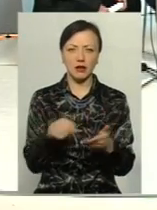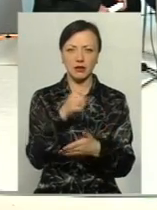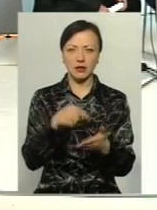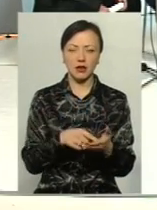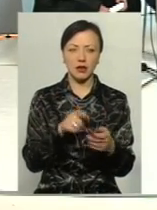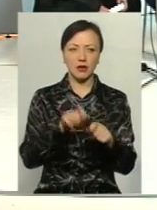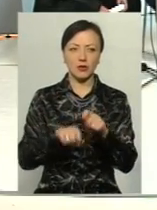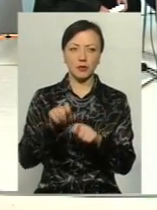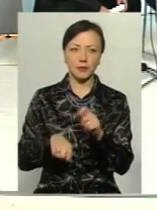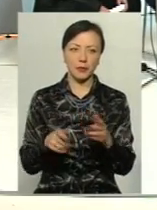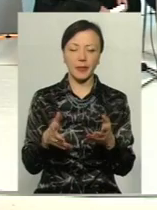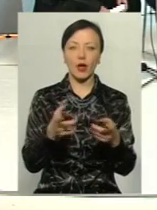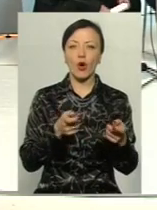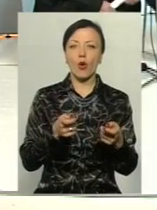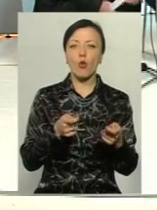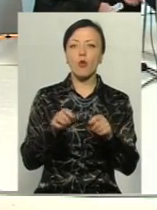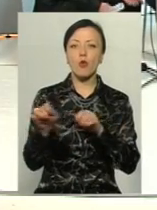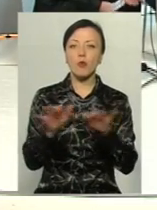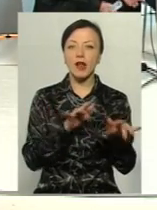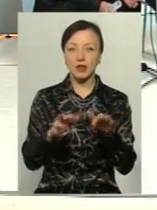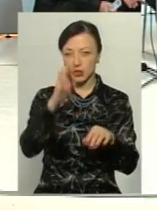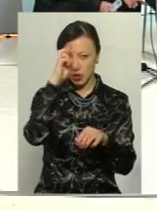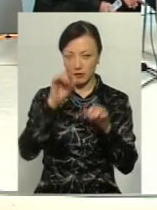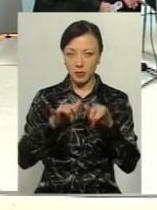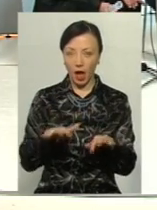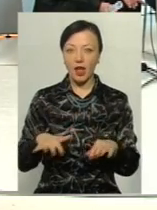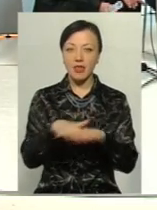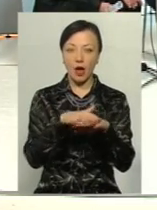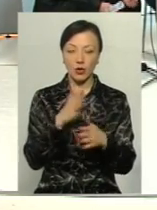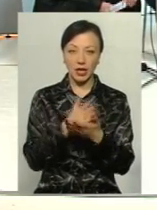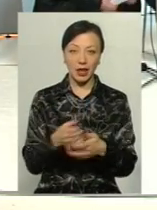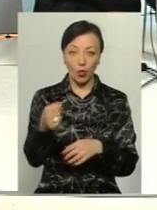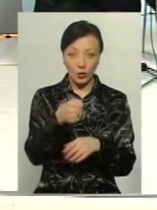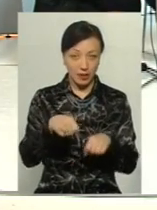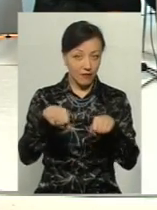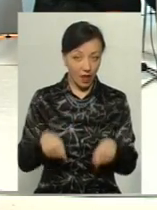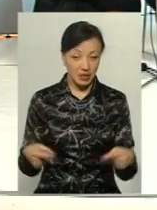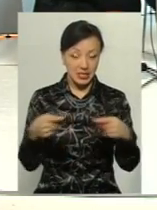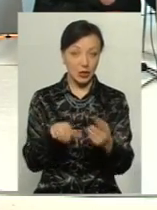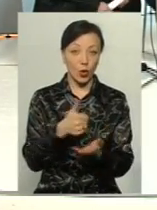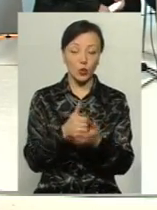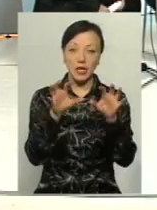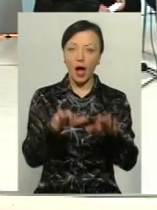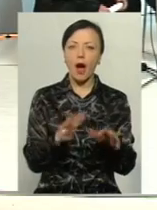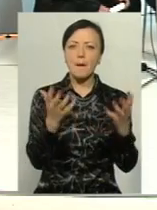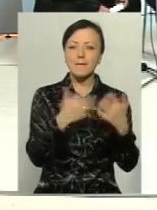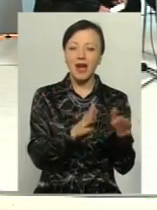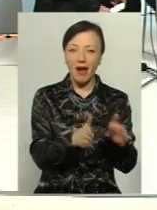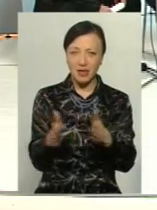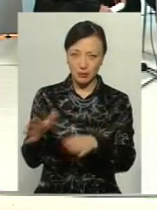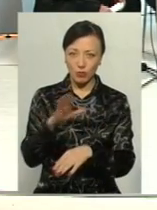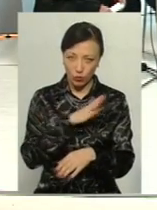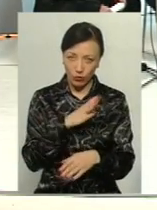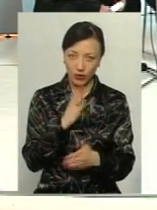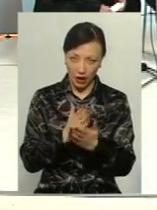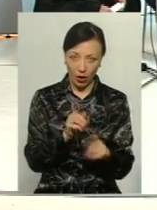Яким чином можна Участі в управлінні державними справами. Як народ, він є носієм влади, жодна Конституція. А ці найчиновніки… Механізм був, механізм